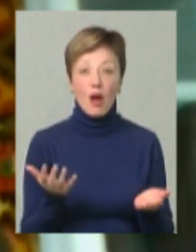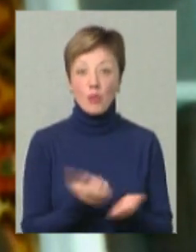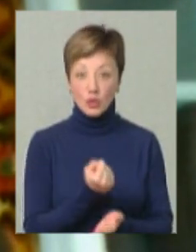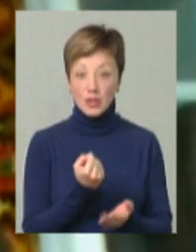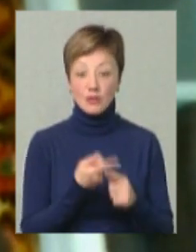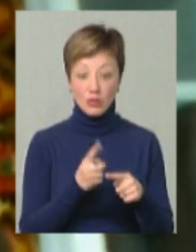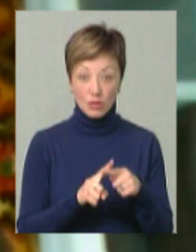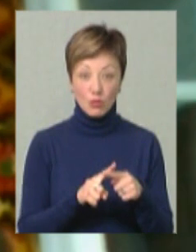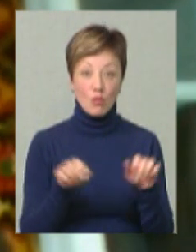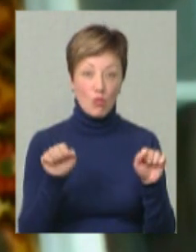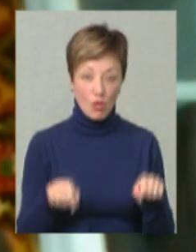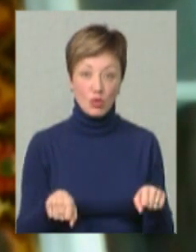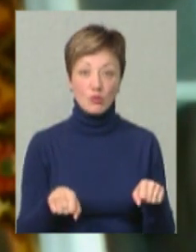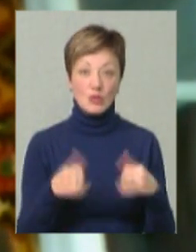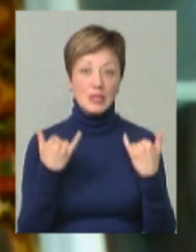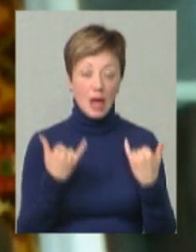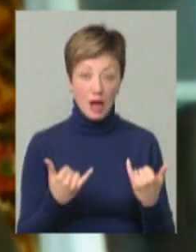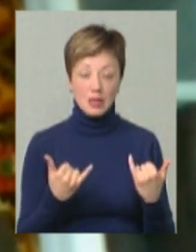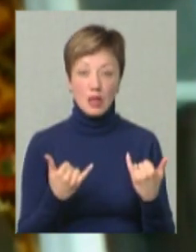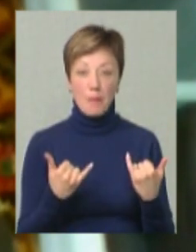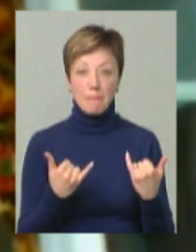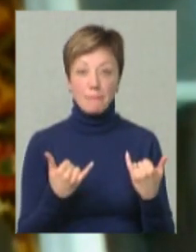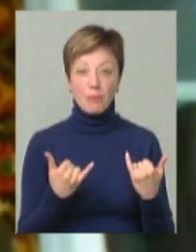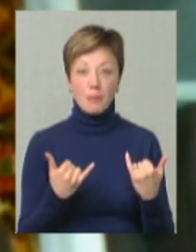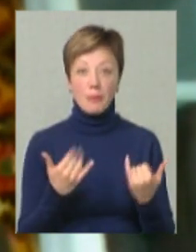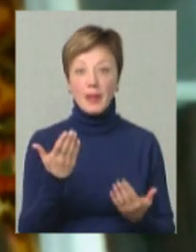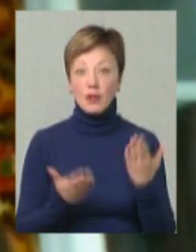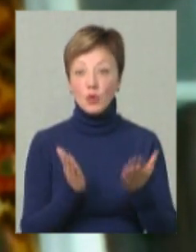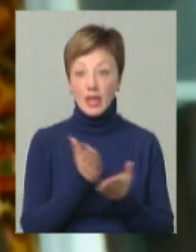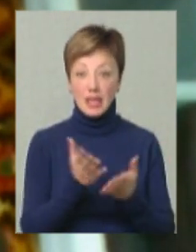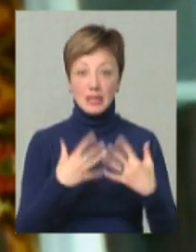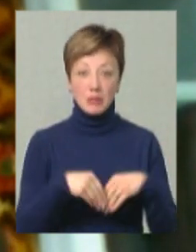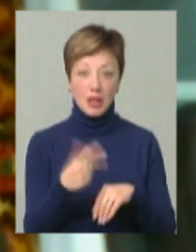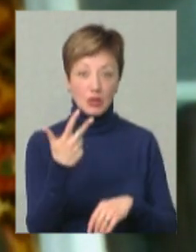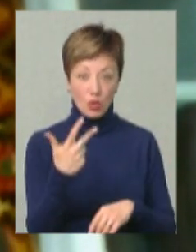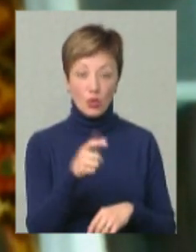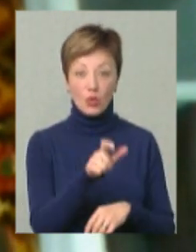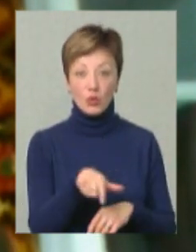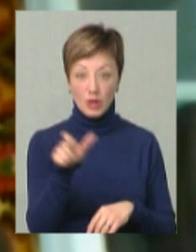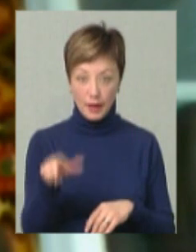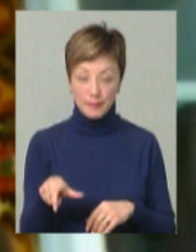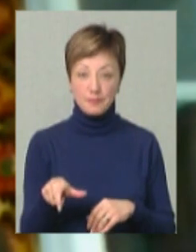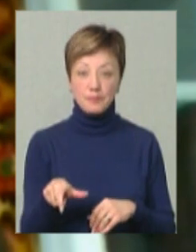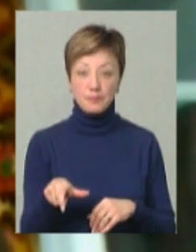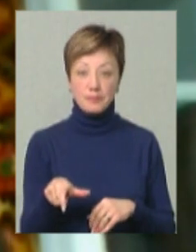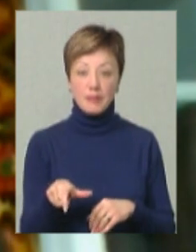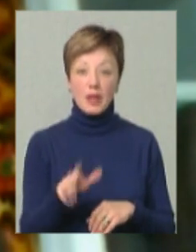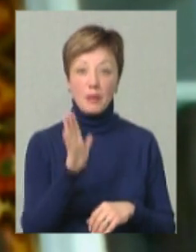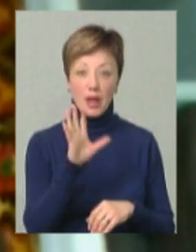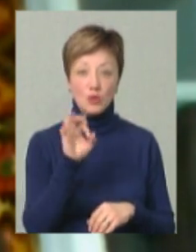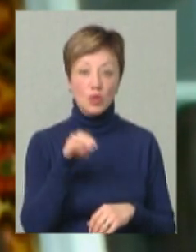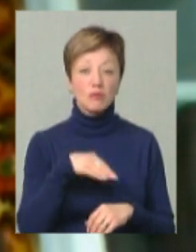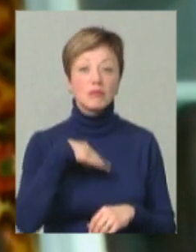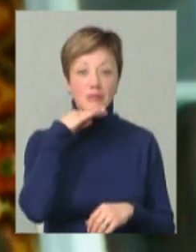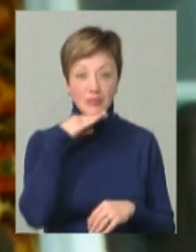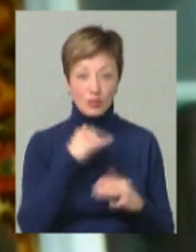виходячи із цього, ми можемо зараз, якщо є сім'я з трьох людей, 5 сотик